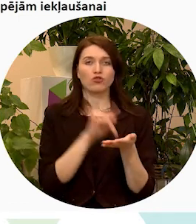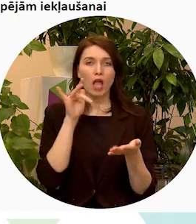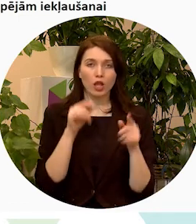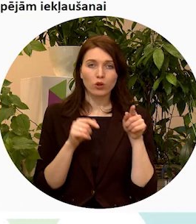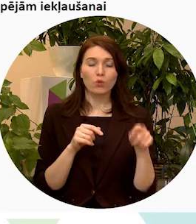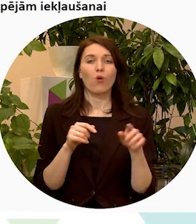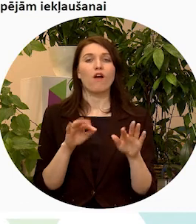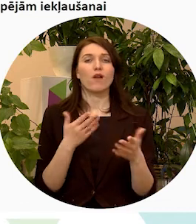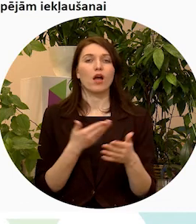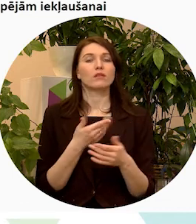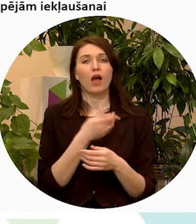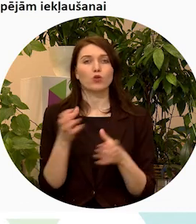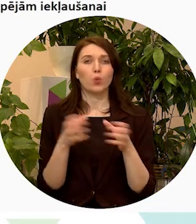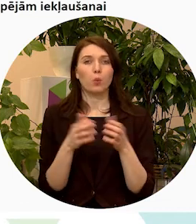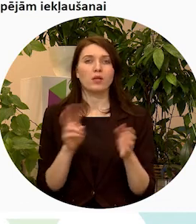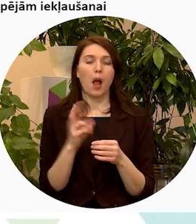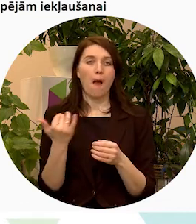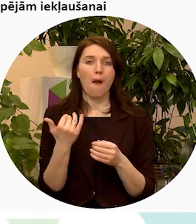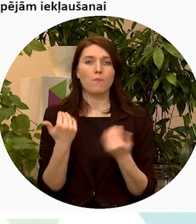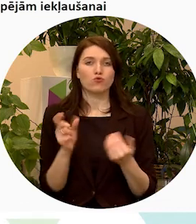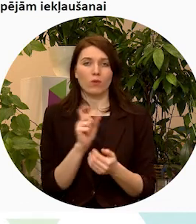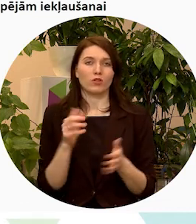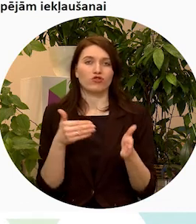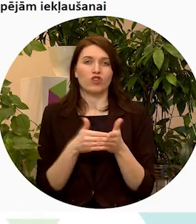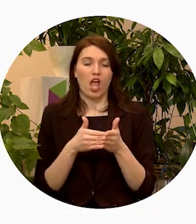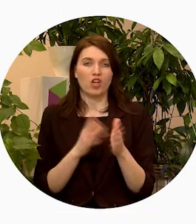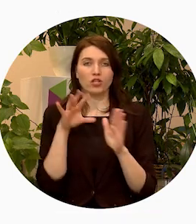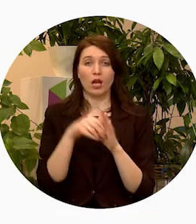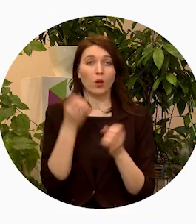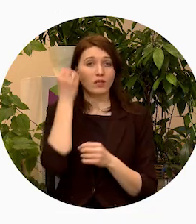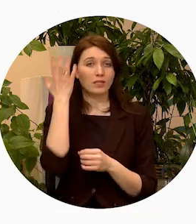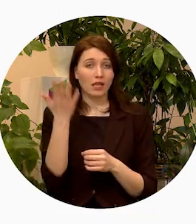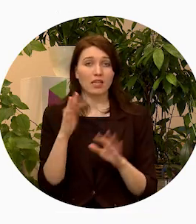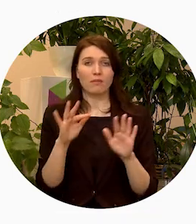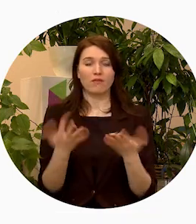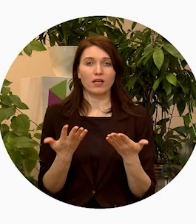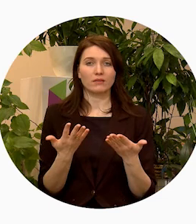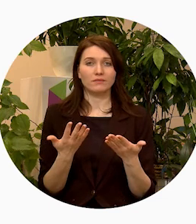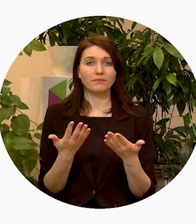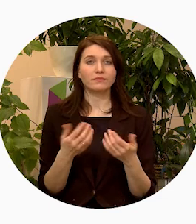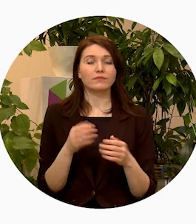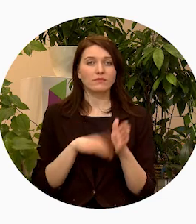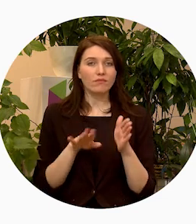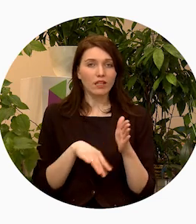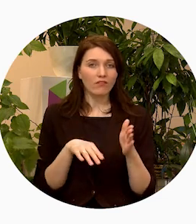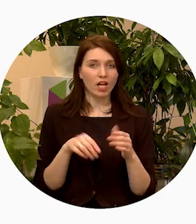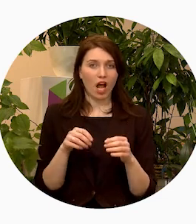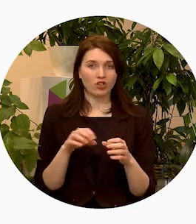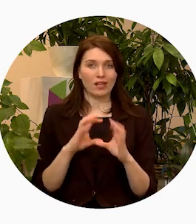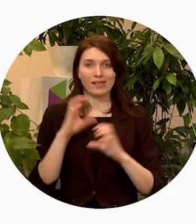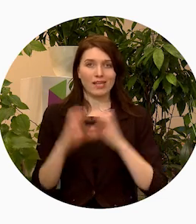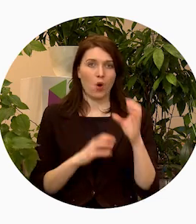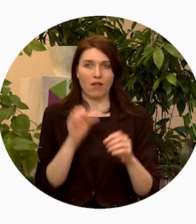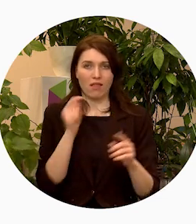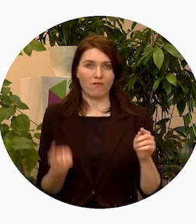kurām ir šobrīd šķēršķi iekļauties izglītībā vai vienkārši geogrāfiski šķēršķi, un viņi